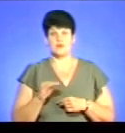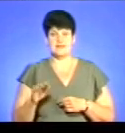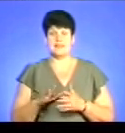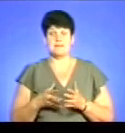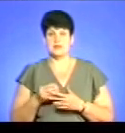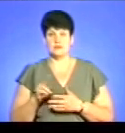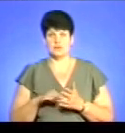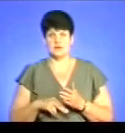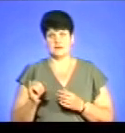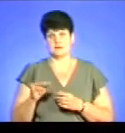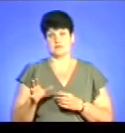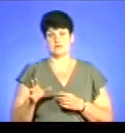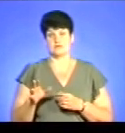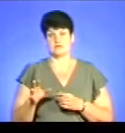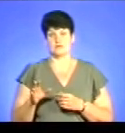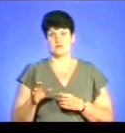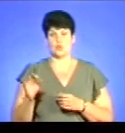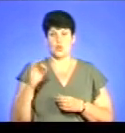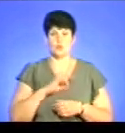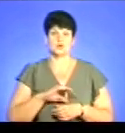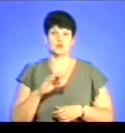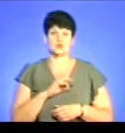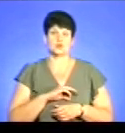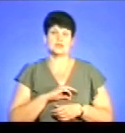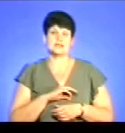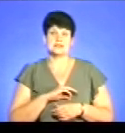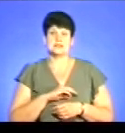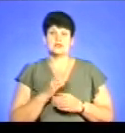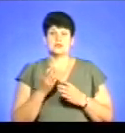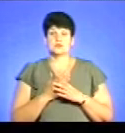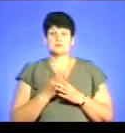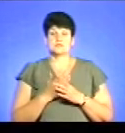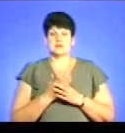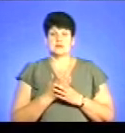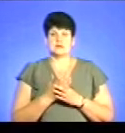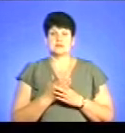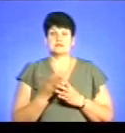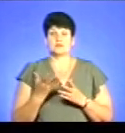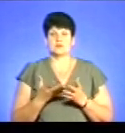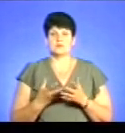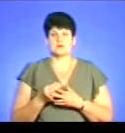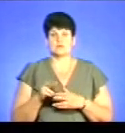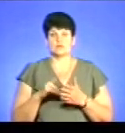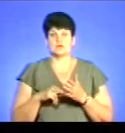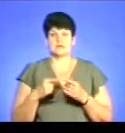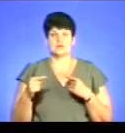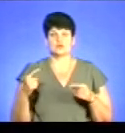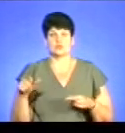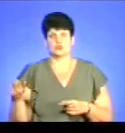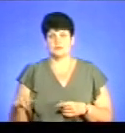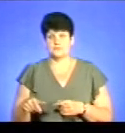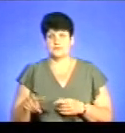і разом з тим користується субсидії, за яку сплачуються податки іншими людьми.